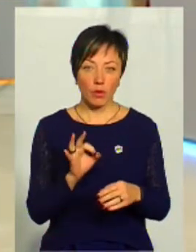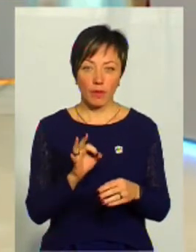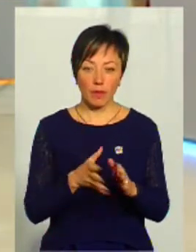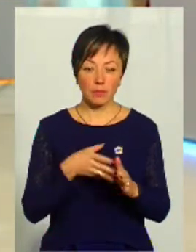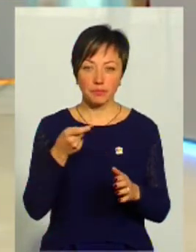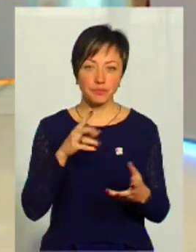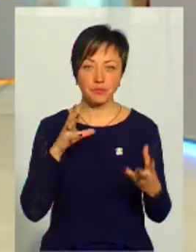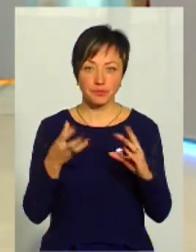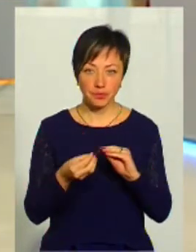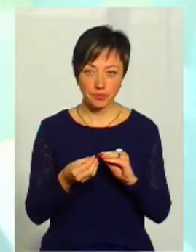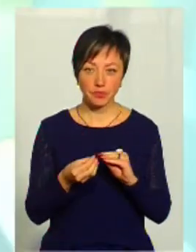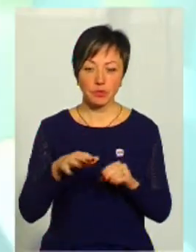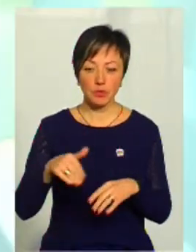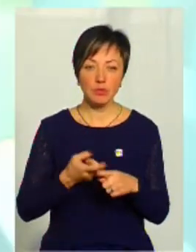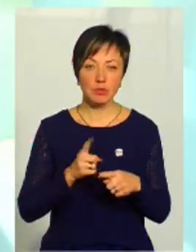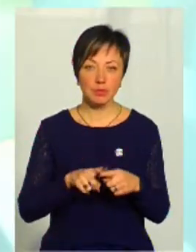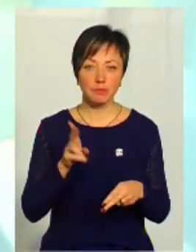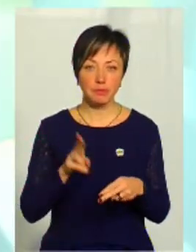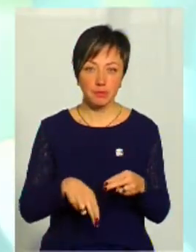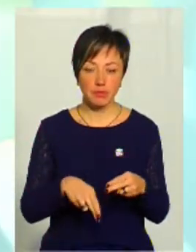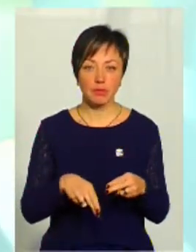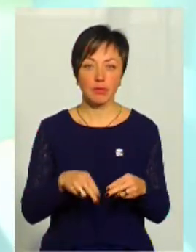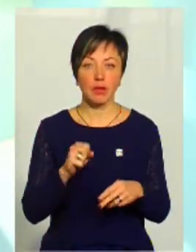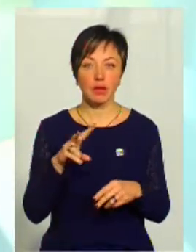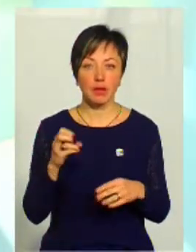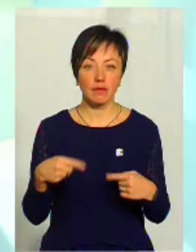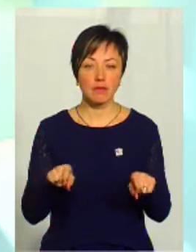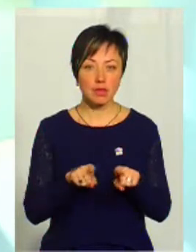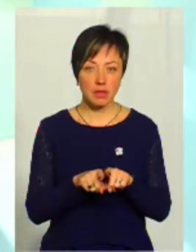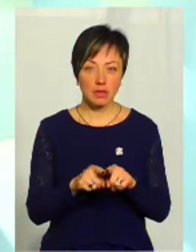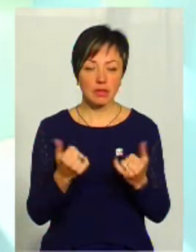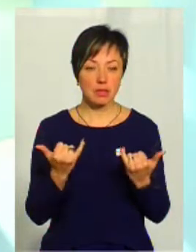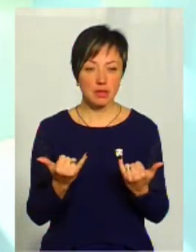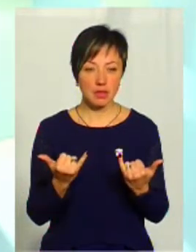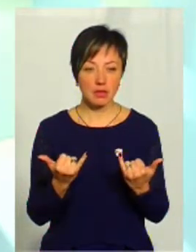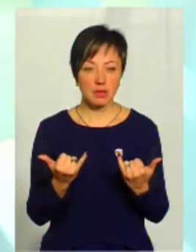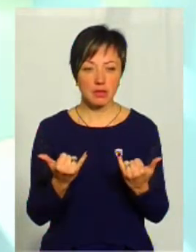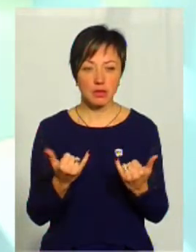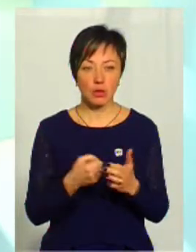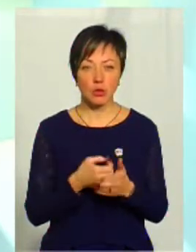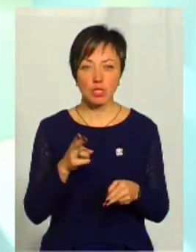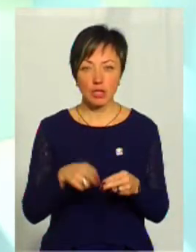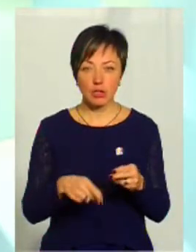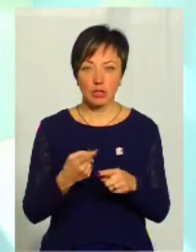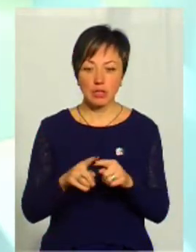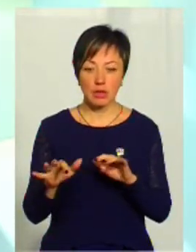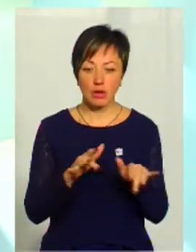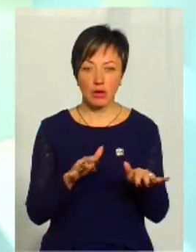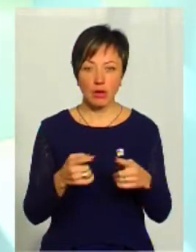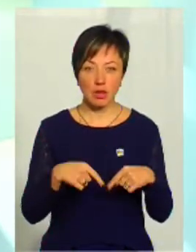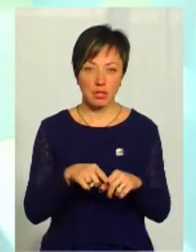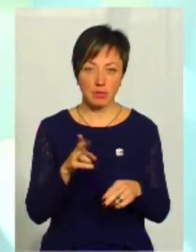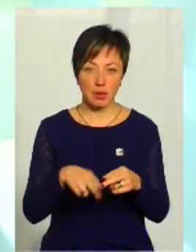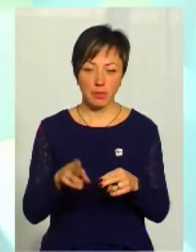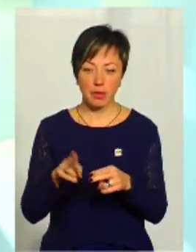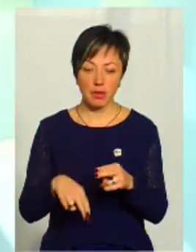неподачі звітності. Потім це припинилося, не було, але все-таки ми зараз закінчуємо ці організації